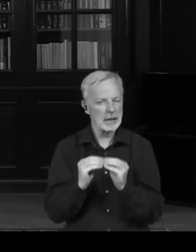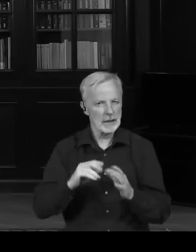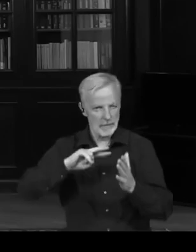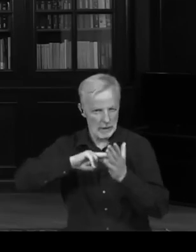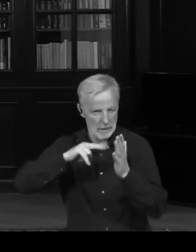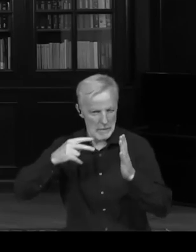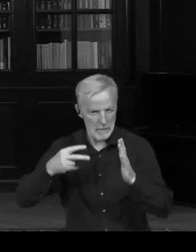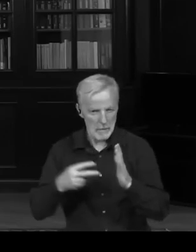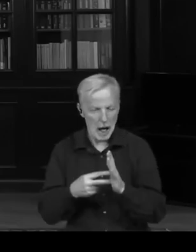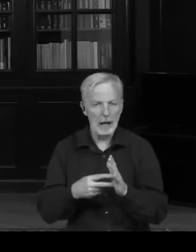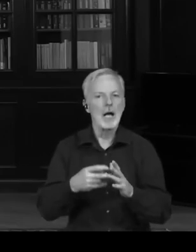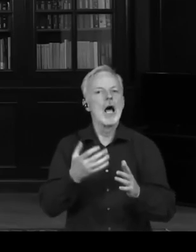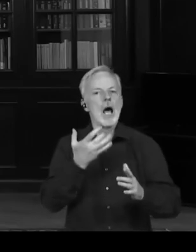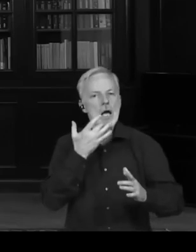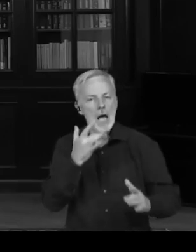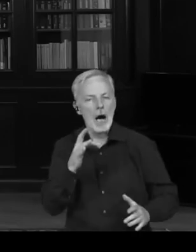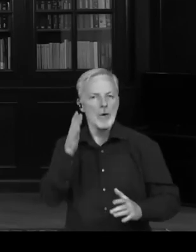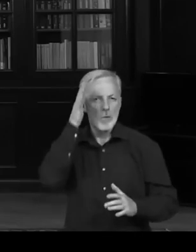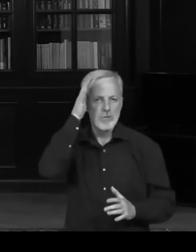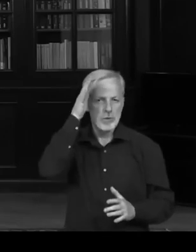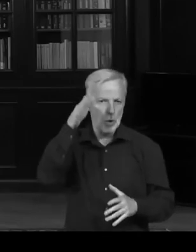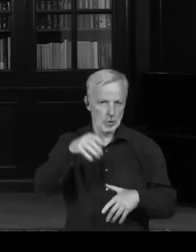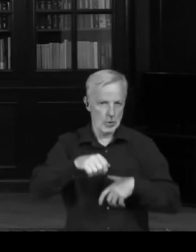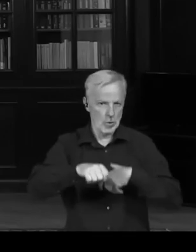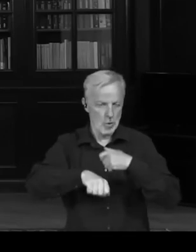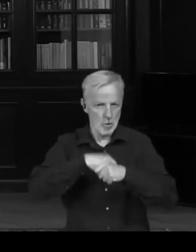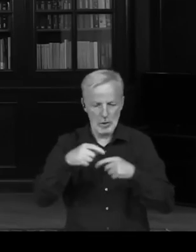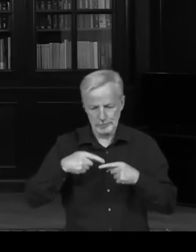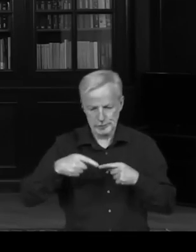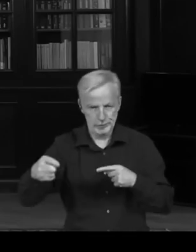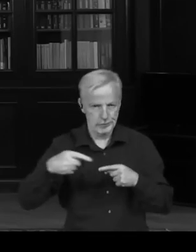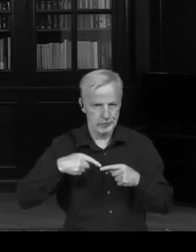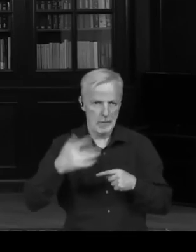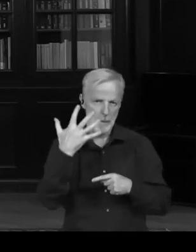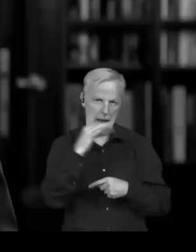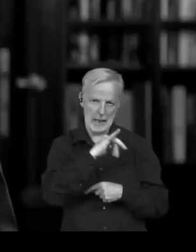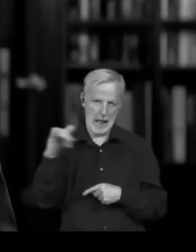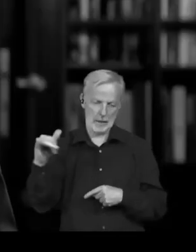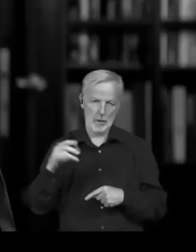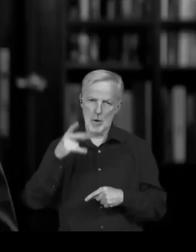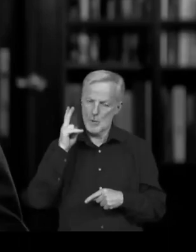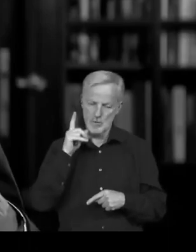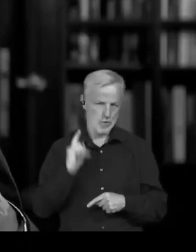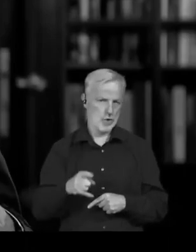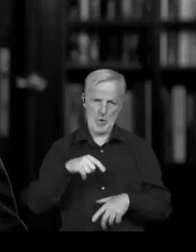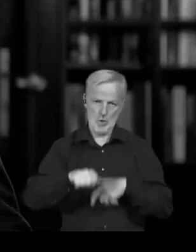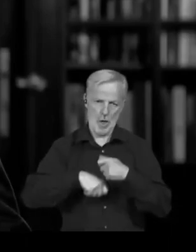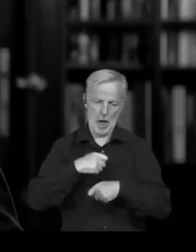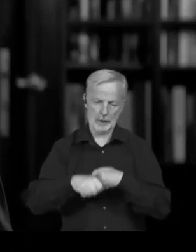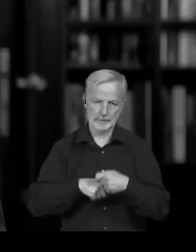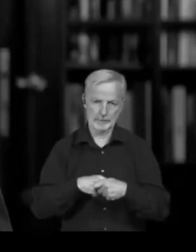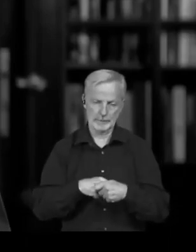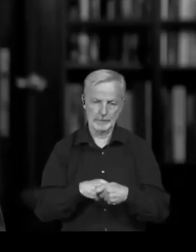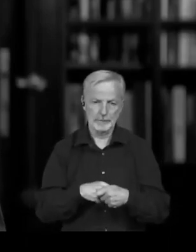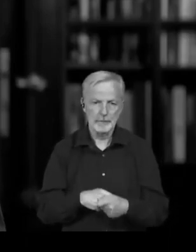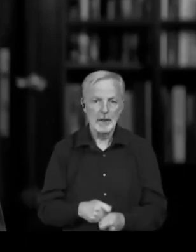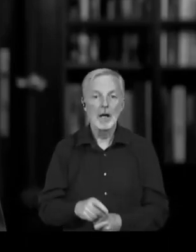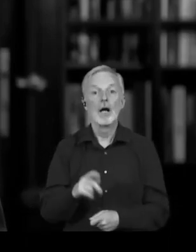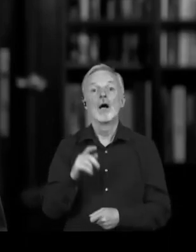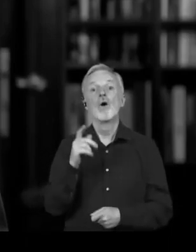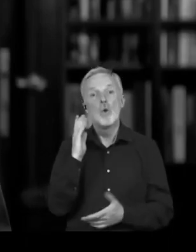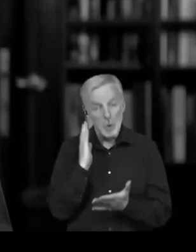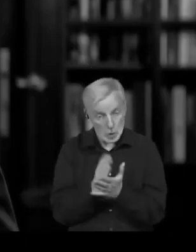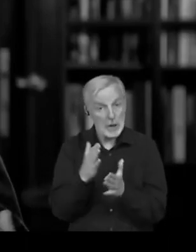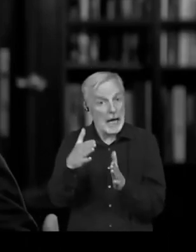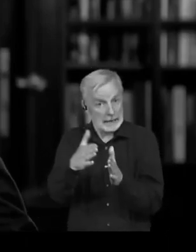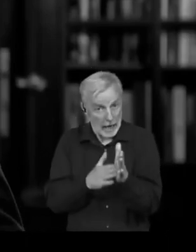Fialy do těch schránek, musel být buďto na drogách, pod napilém stavu nebo na úkon